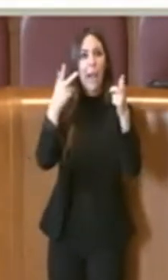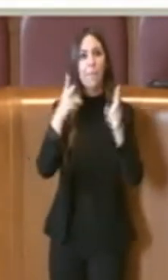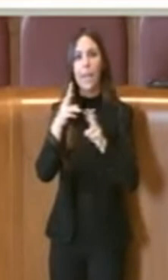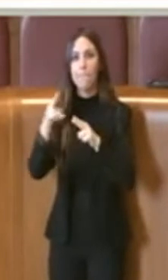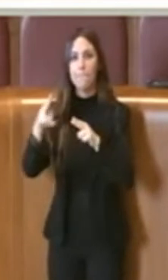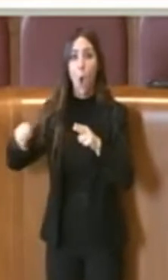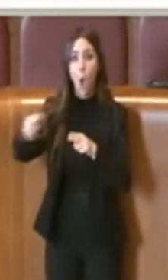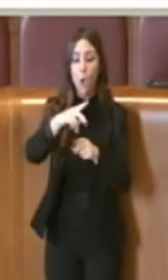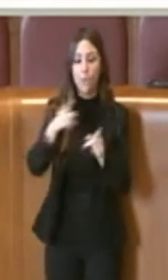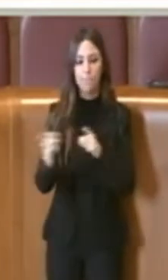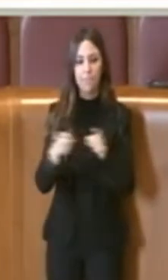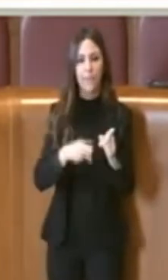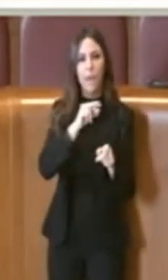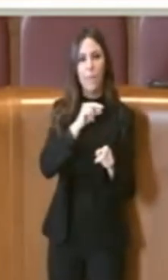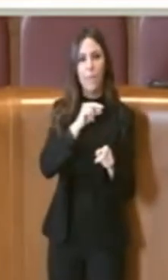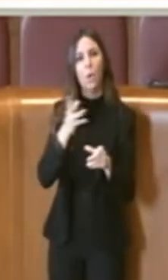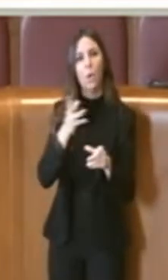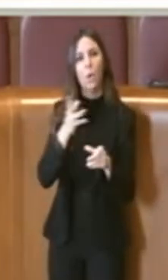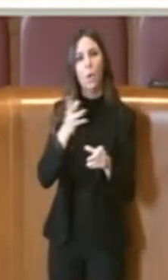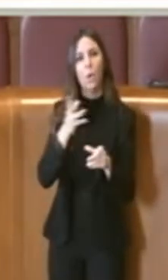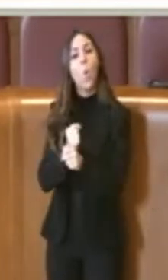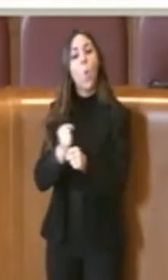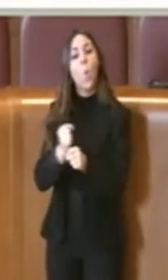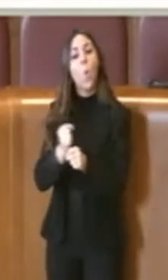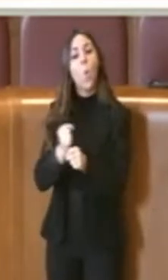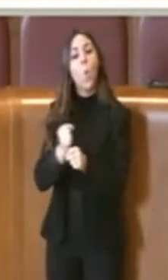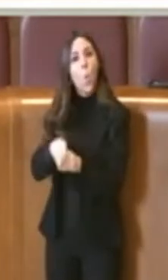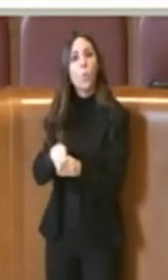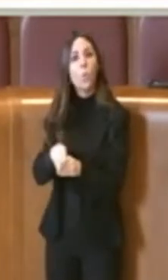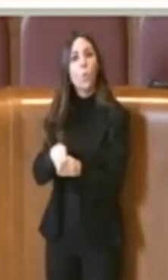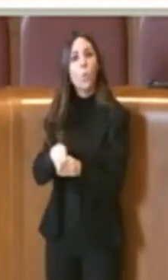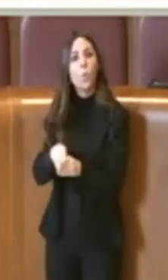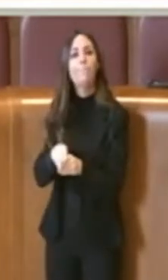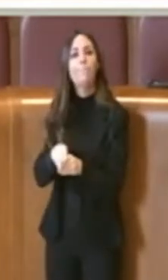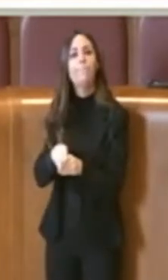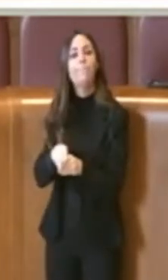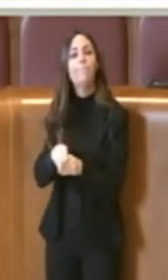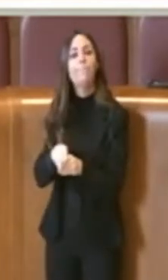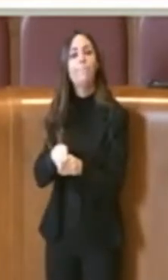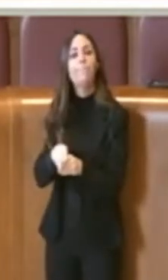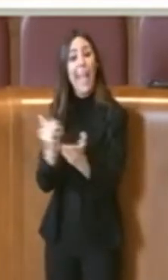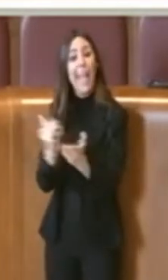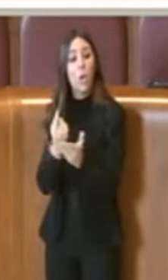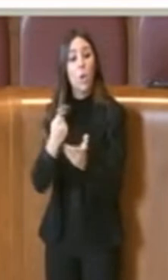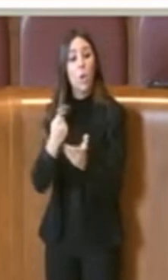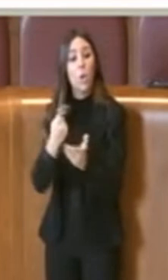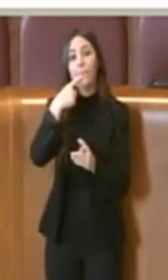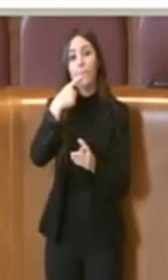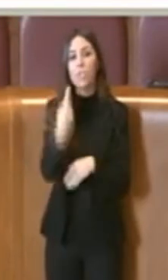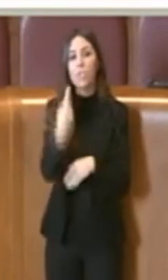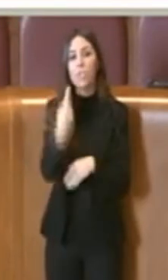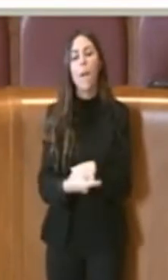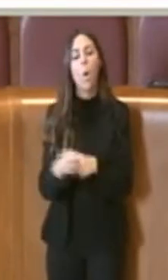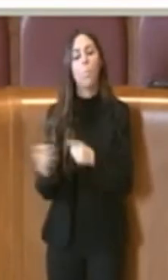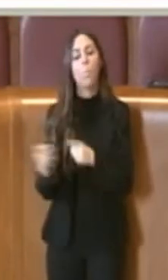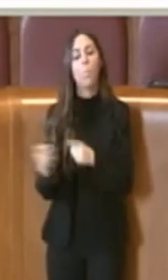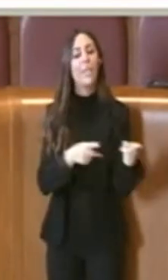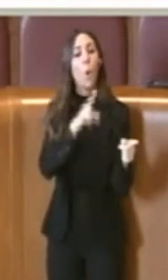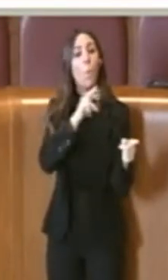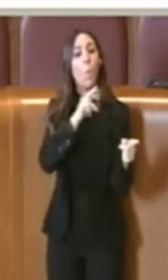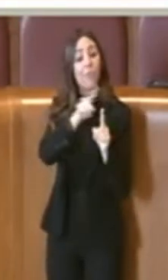da aprile a luglio compreso, ovviamente noi parliamo di marzo fino ovviamente ad agosto dove insomma